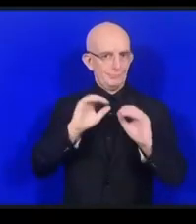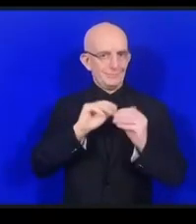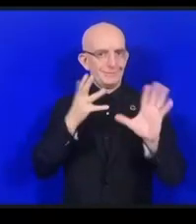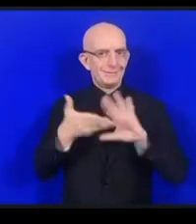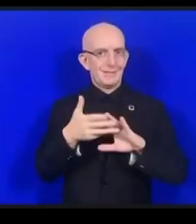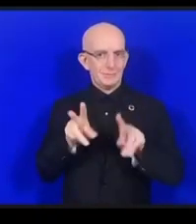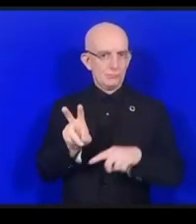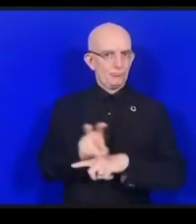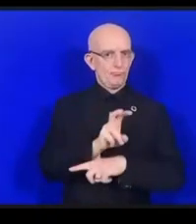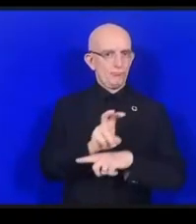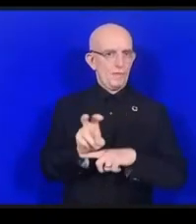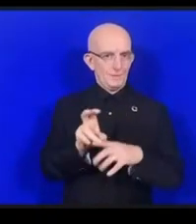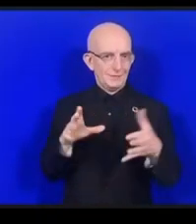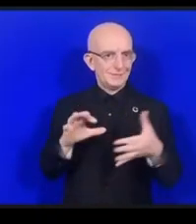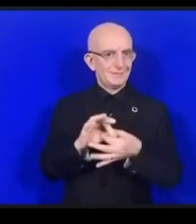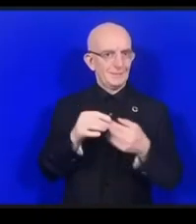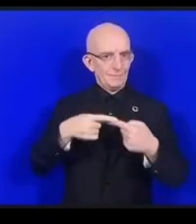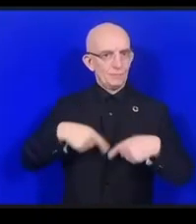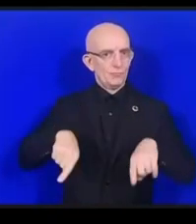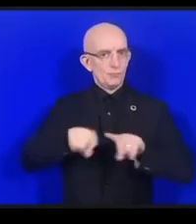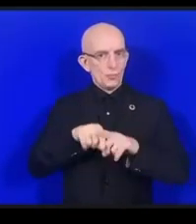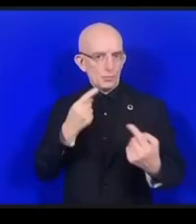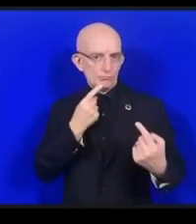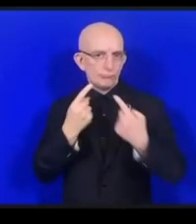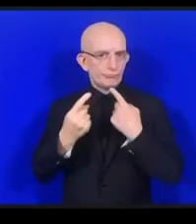それからアジアにおいて